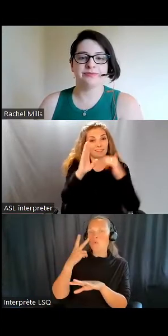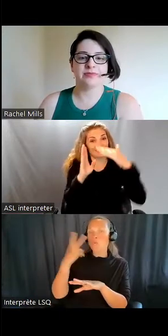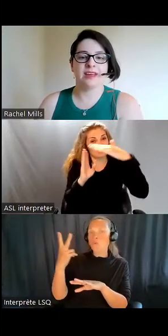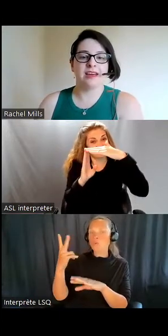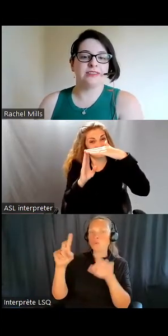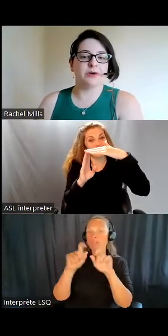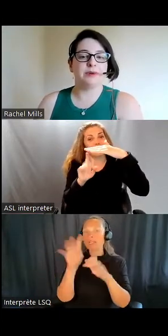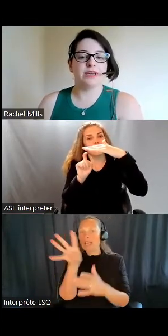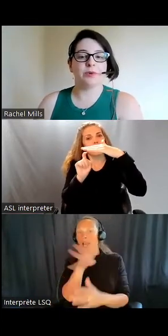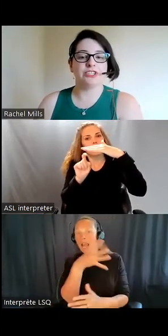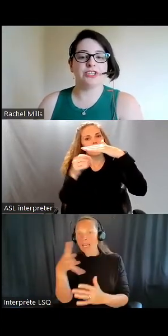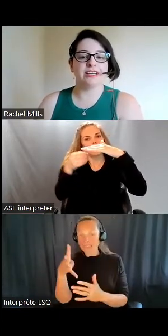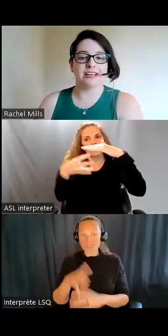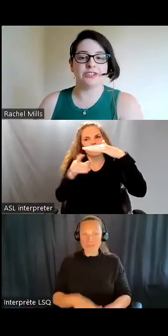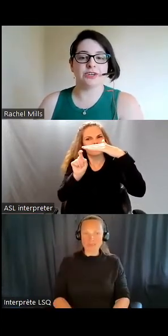galerie, gallery view.